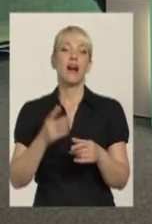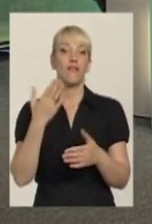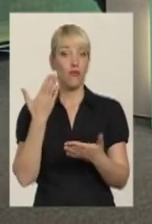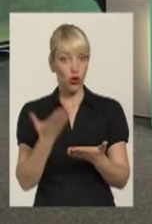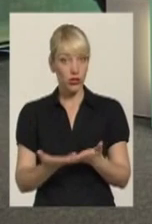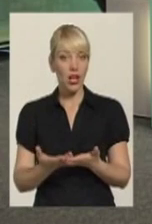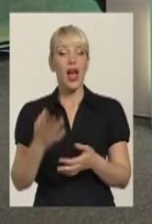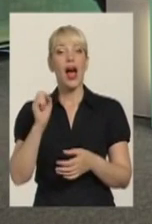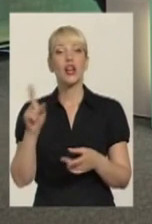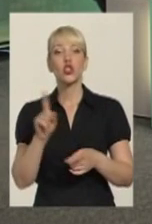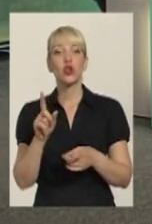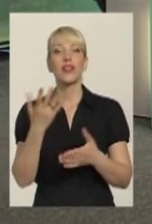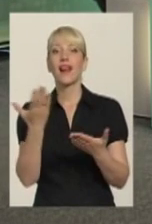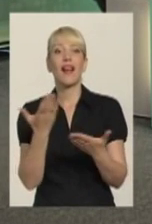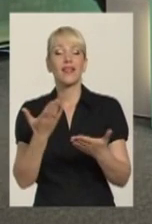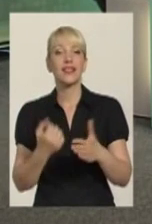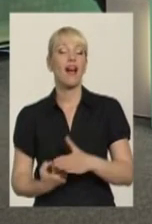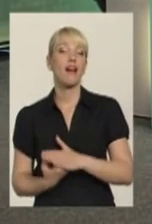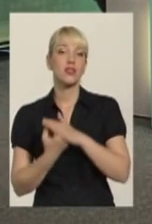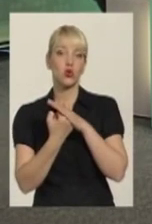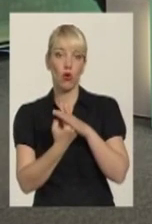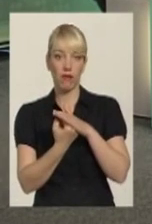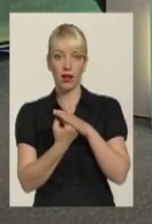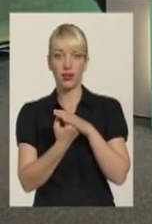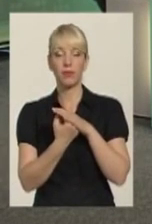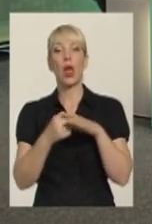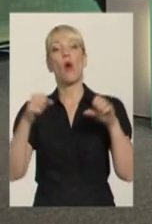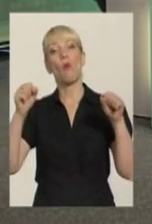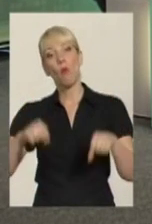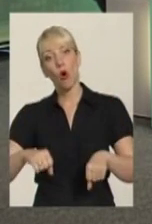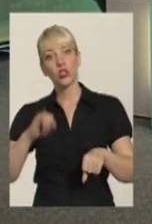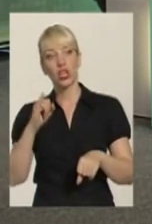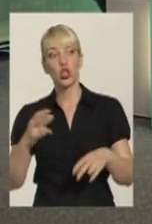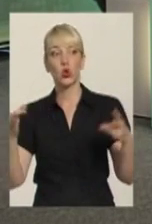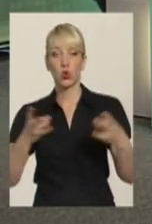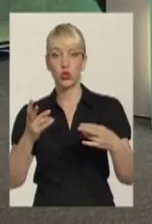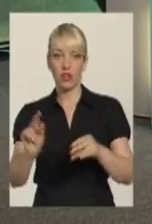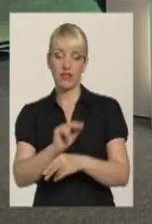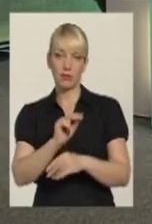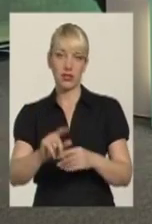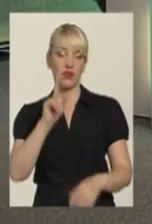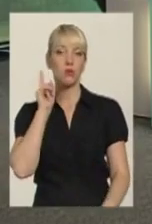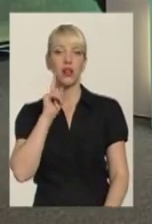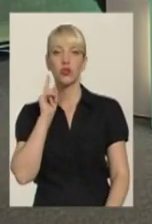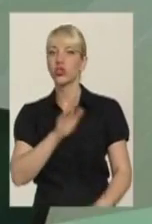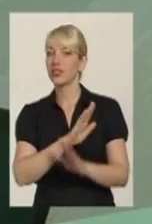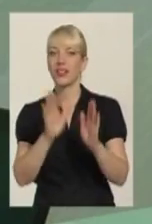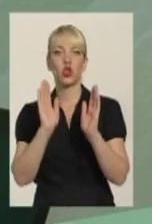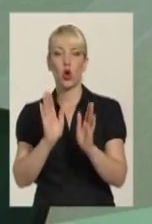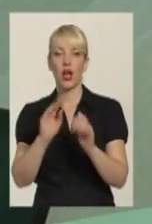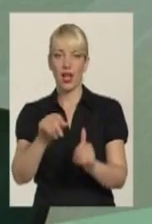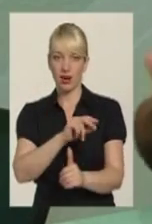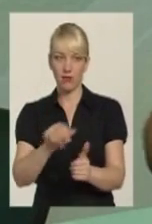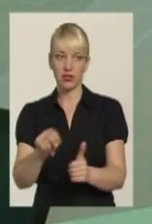поводу, на яких основах можна і потрібно виспитувати молодіжі. Не тільки армянську,